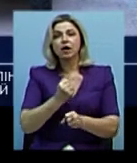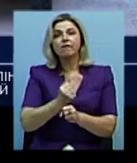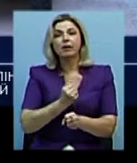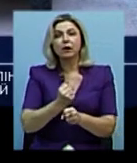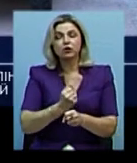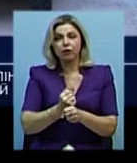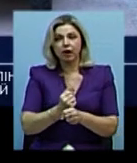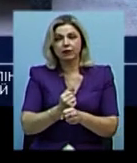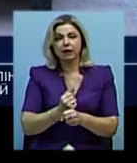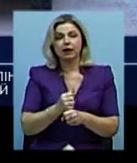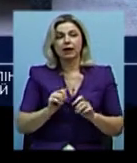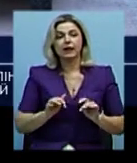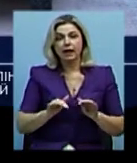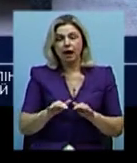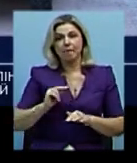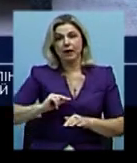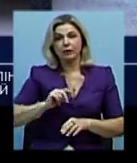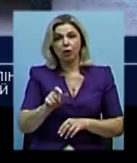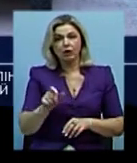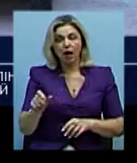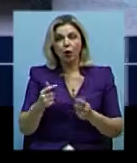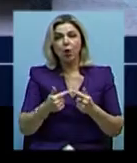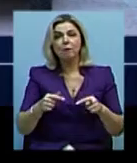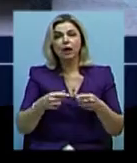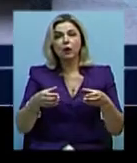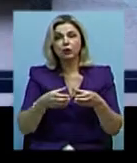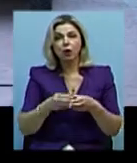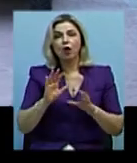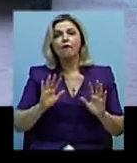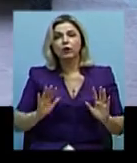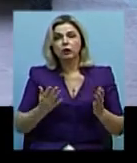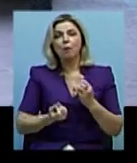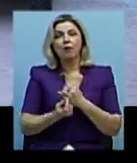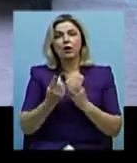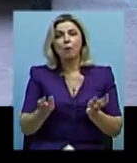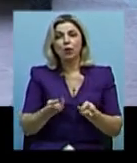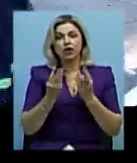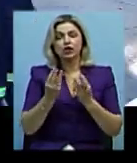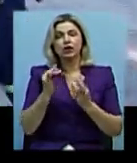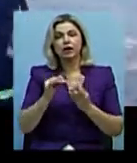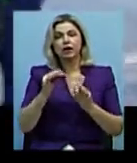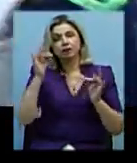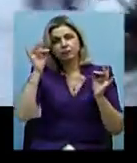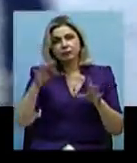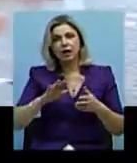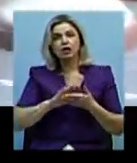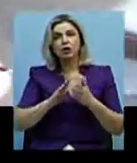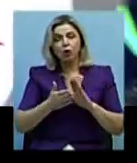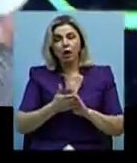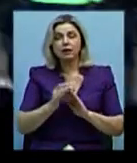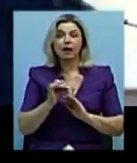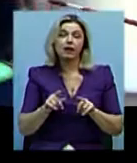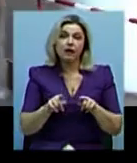дії персоналу об'єкту в разі виникнення пожеж, надзвичайних подій, ситуацій, а також